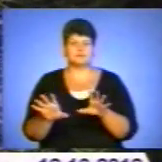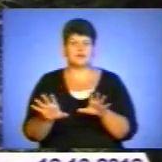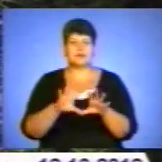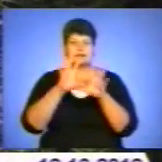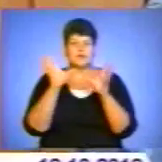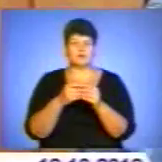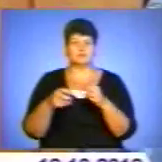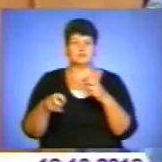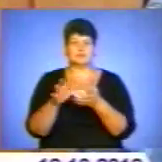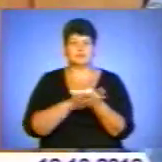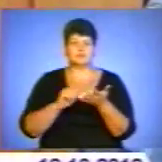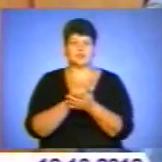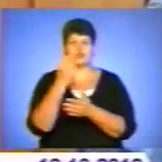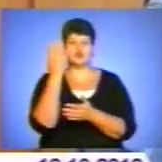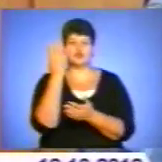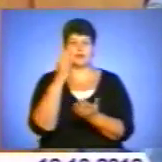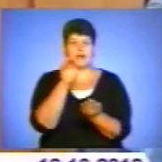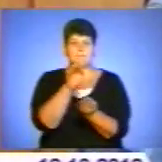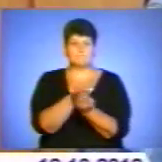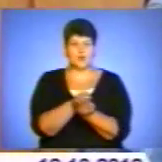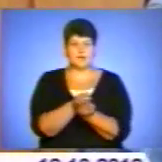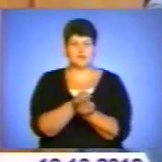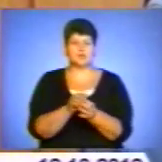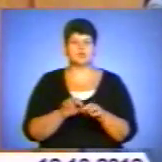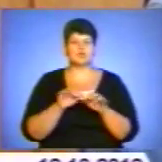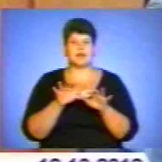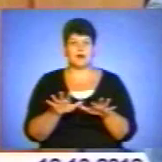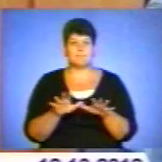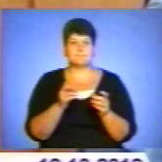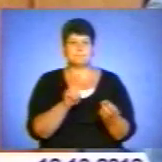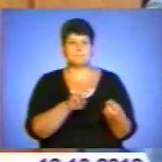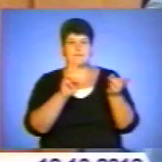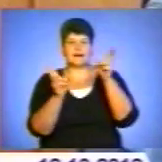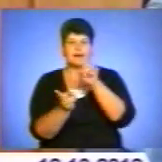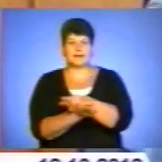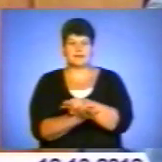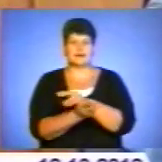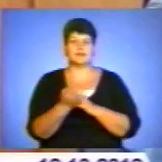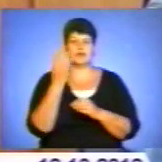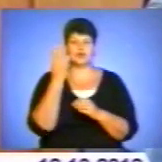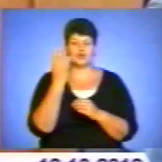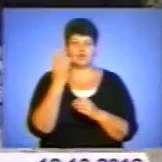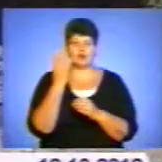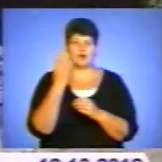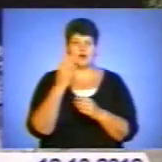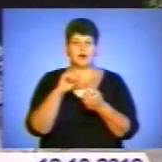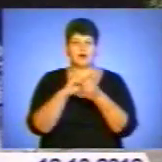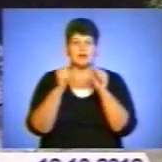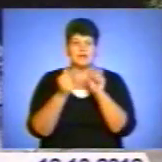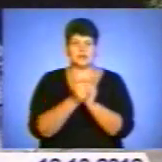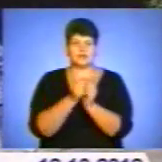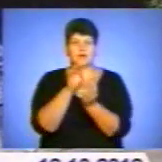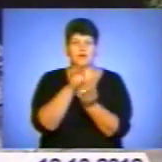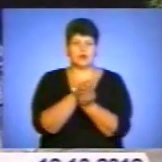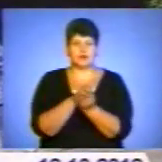чотири могили. Вони пошкодили шляхом перекидання чотирьох гранітних могил. Було пошкоджено